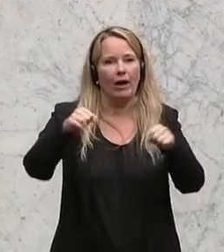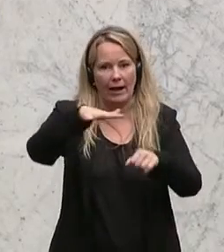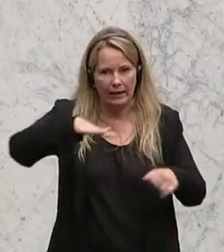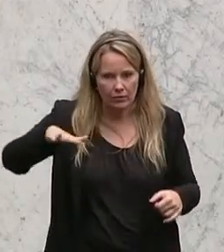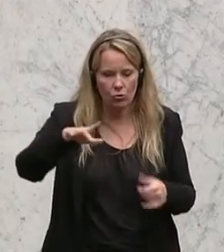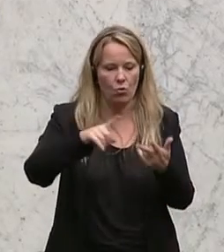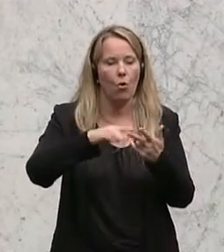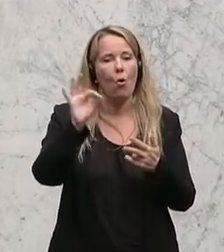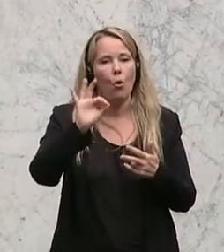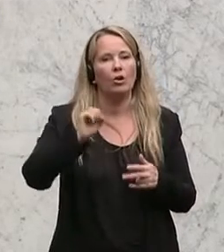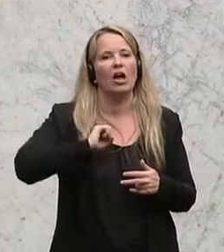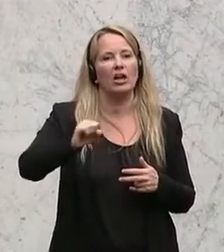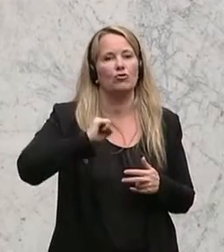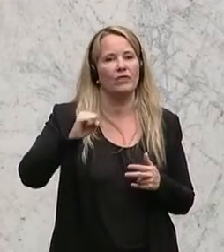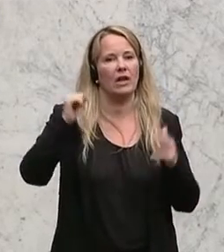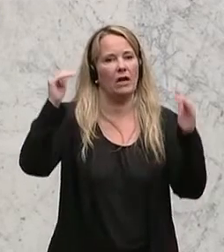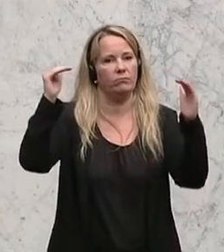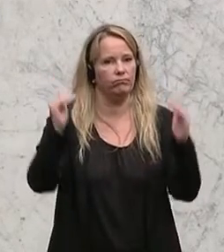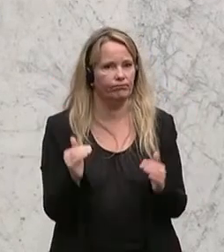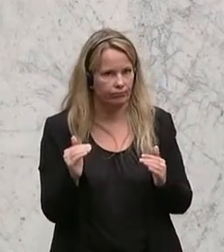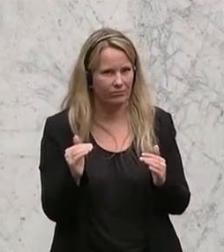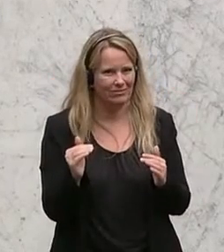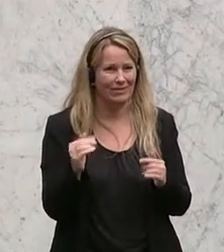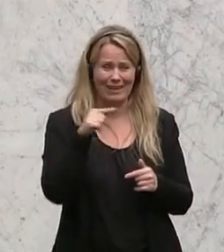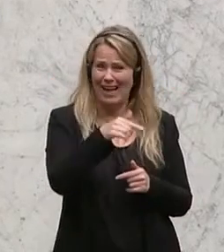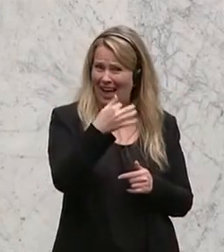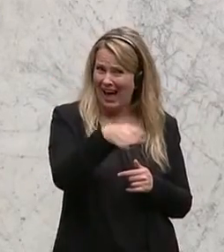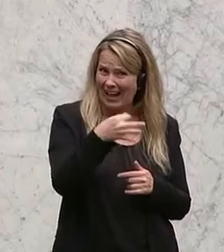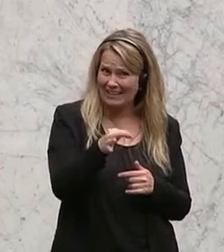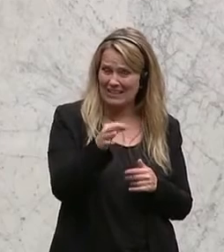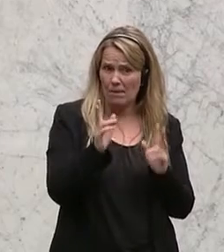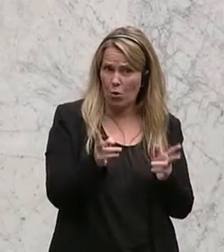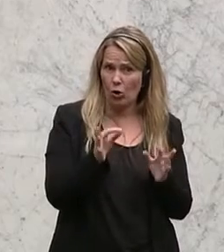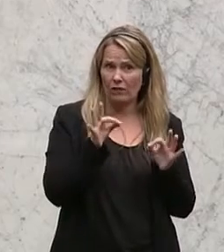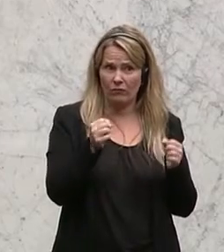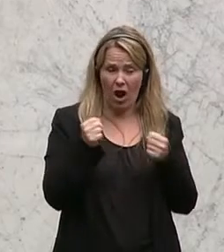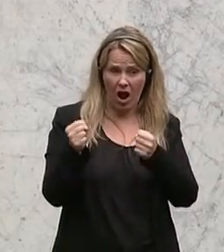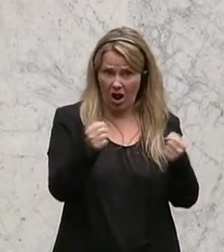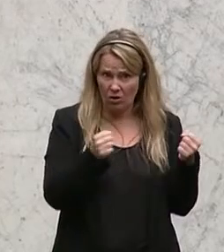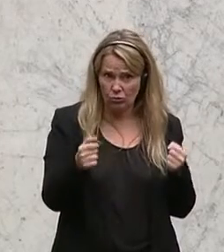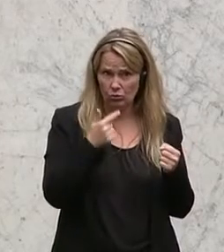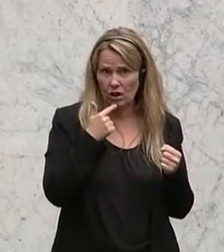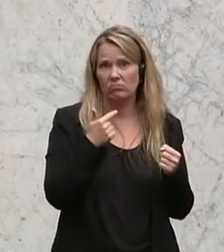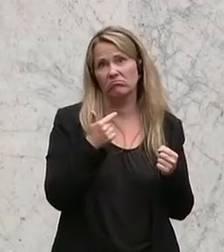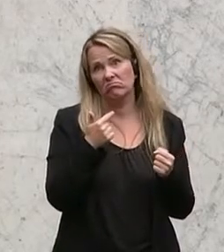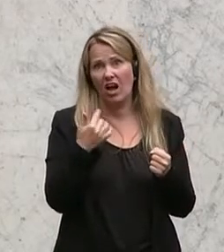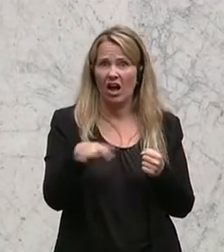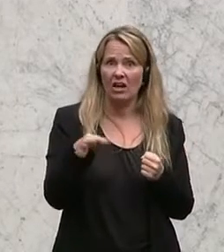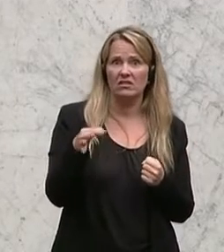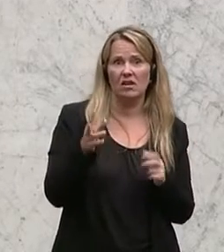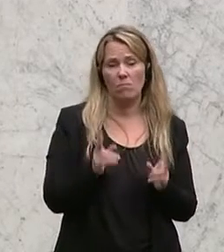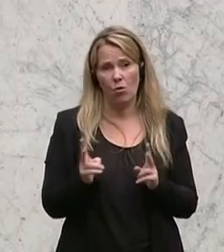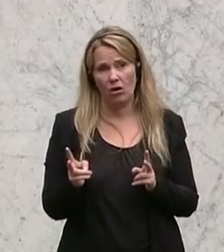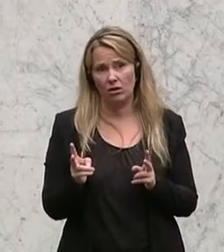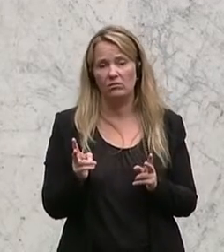Geschwindigkeitsbeschränkungen. Und wenn das das einzige Szenario für den Autoverkehr ist, das wir gesetzlich als Spielraum haben, dann